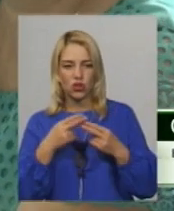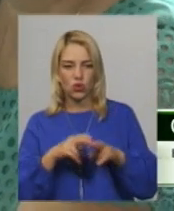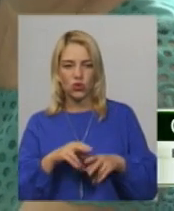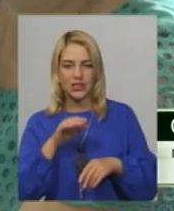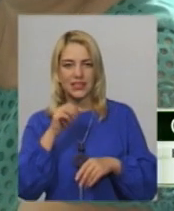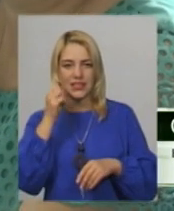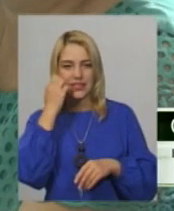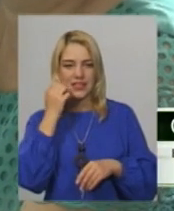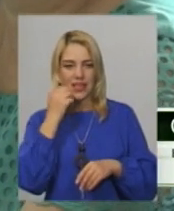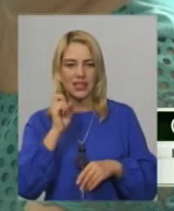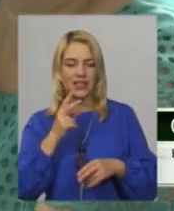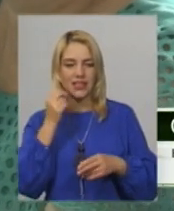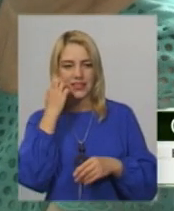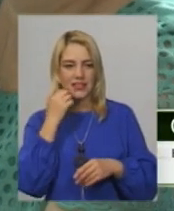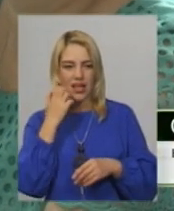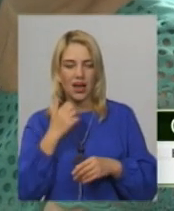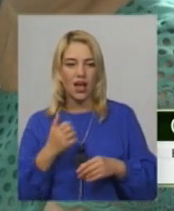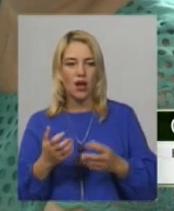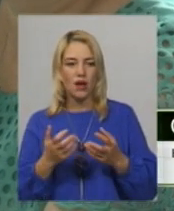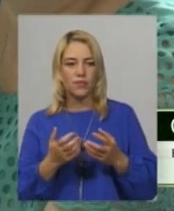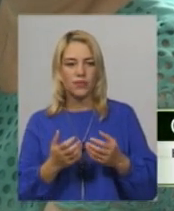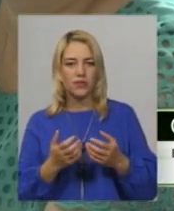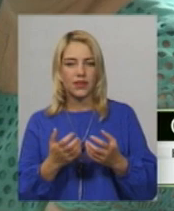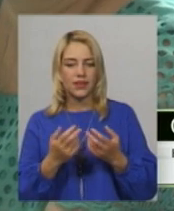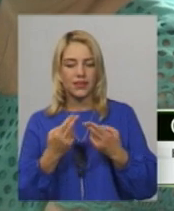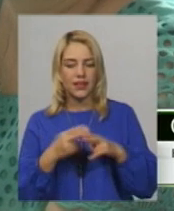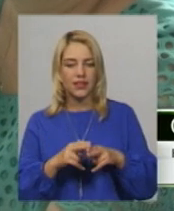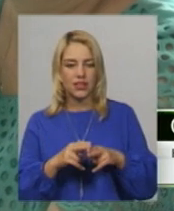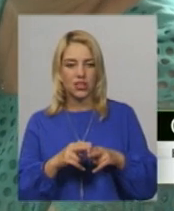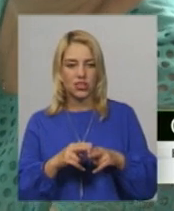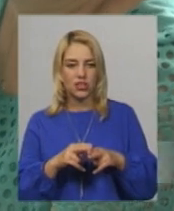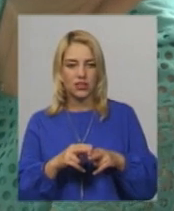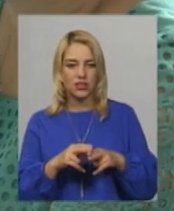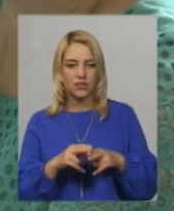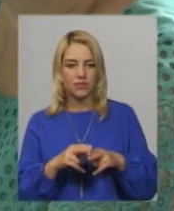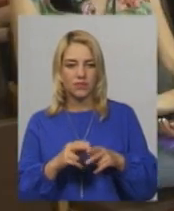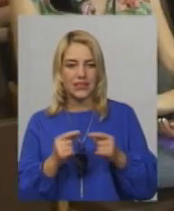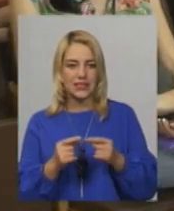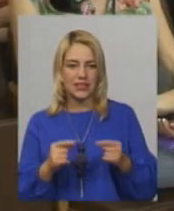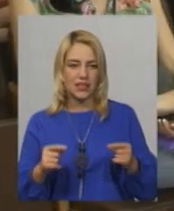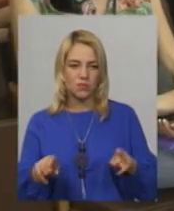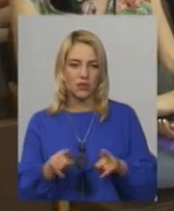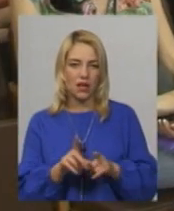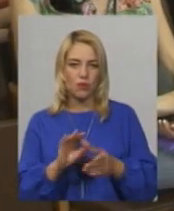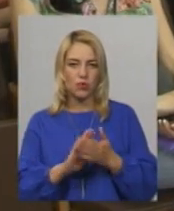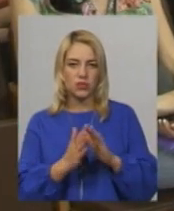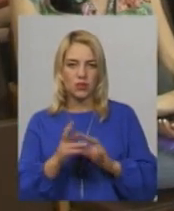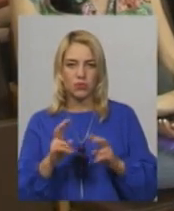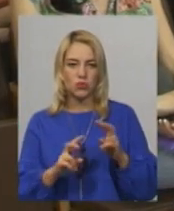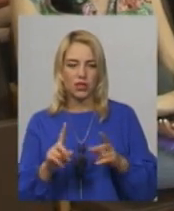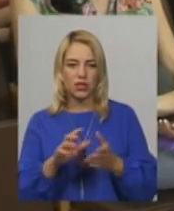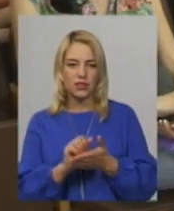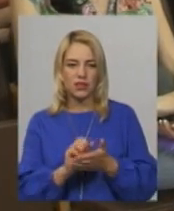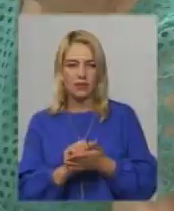застарілі, як і старі технічні засоби. Так, про стан підприємства, яке